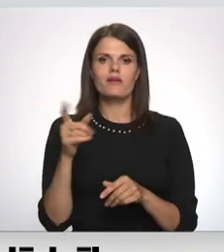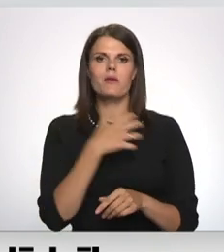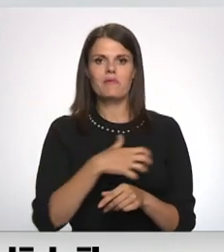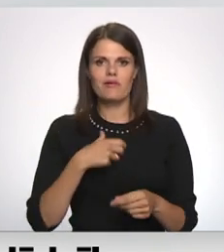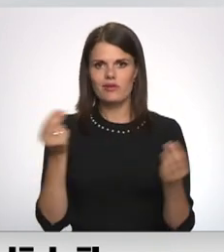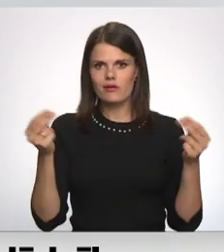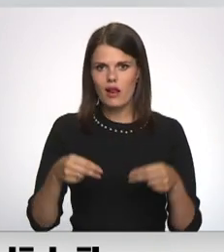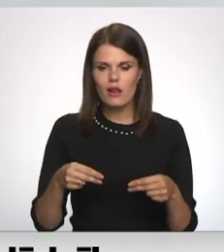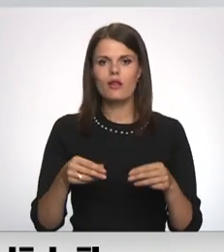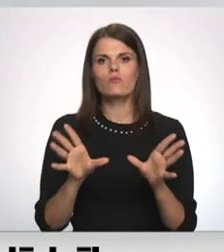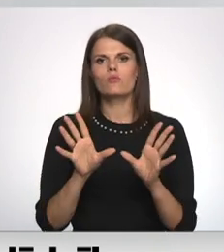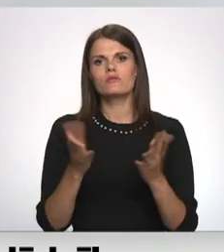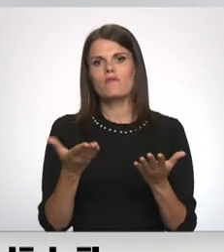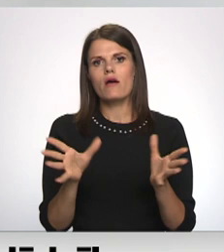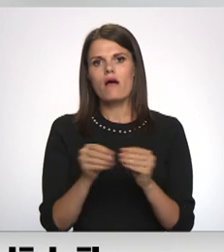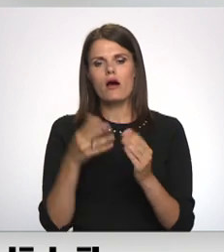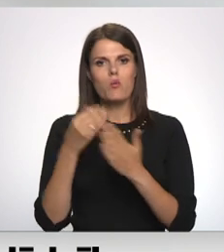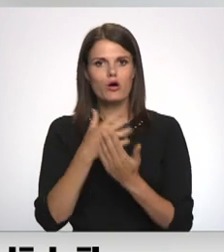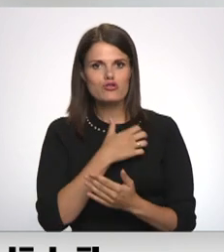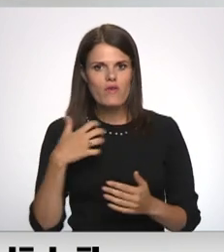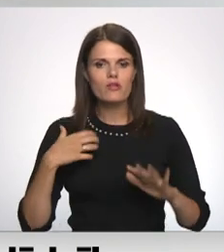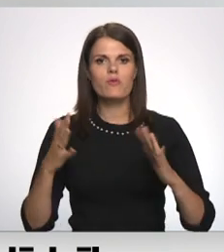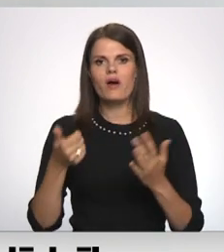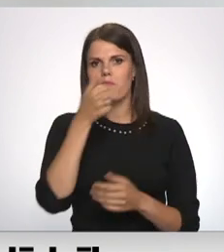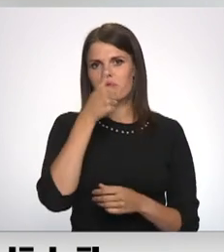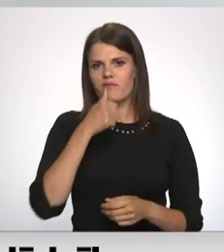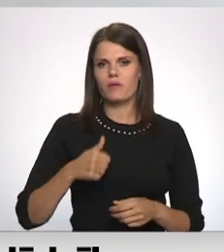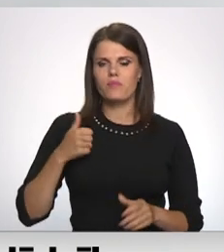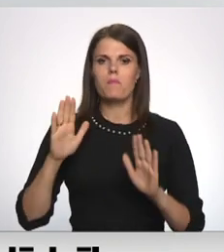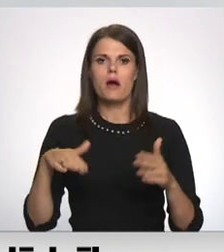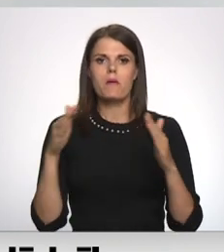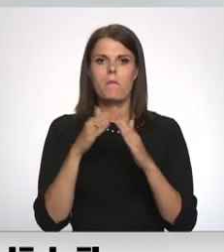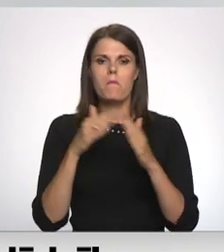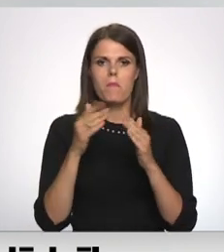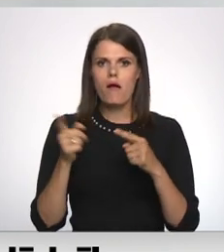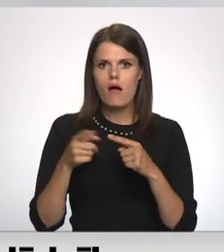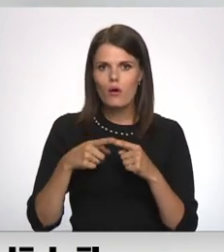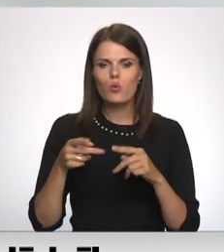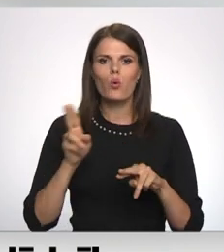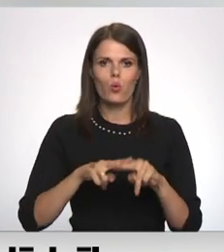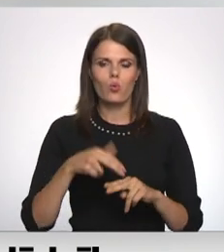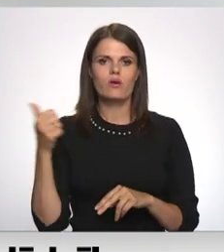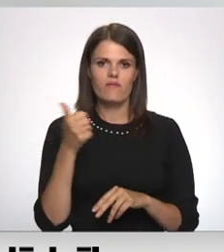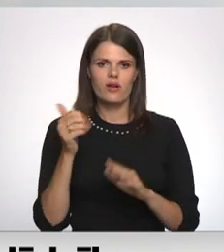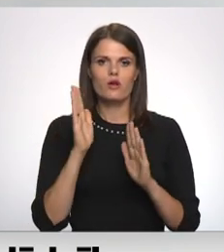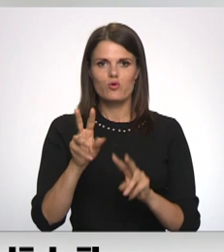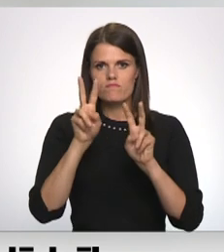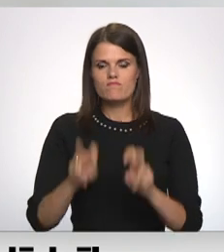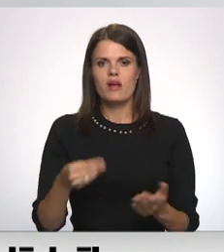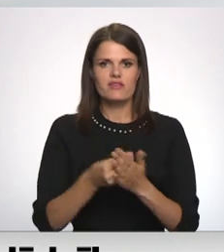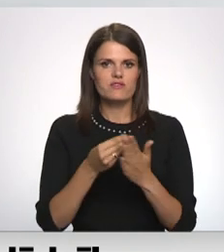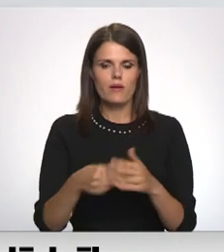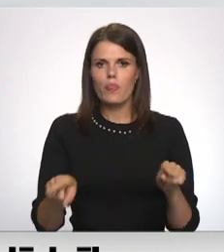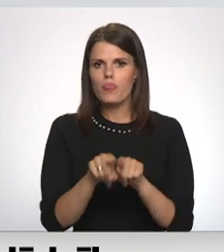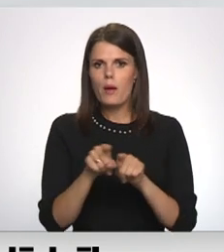līgumi vēnu ar pašvaldību vai ar kādu privātu personu par mājokli. Viņi arī tiks vērtēt tieši tāpat